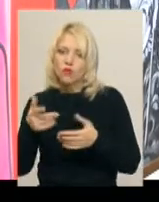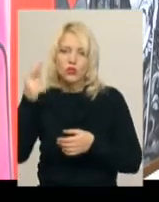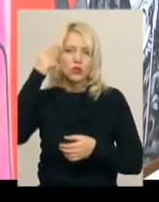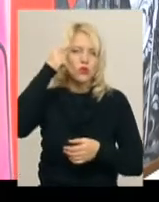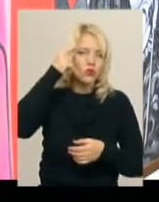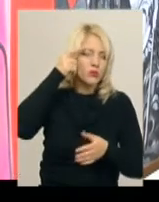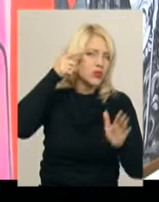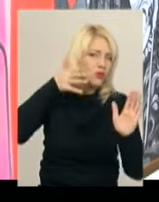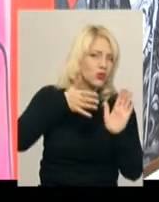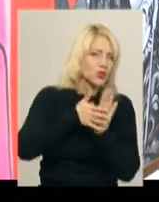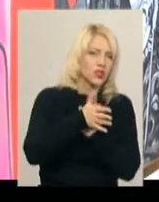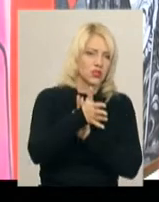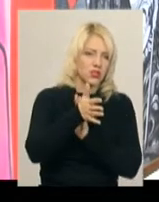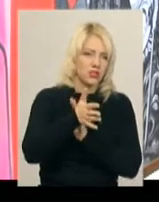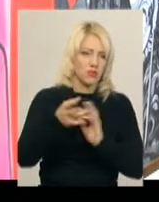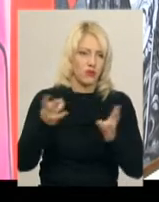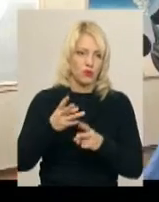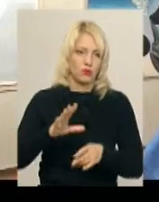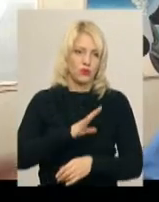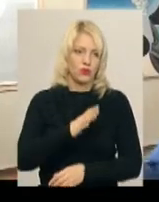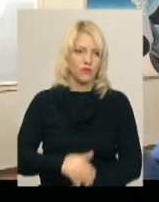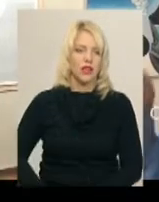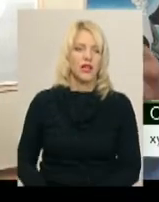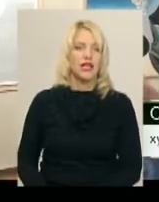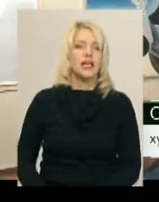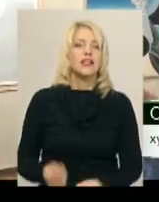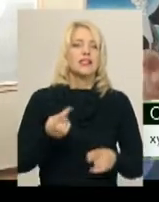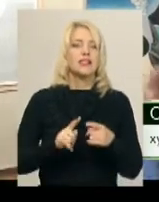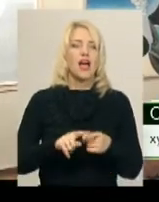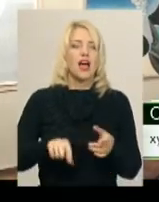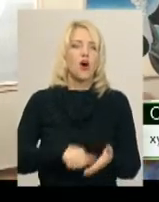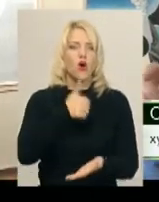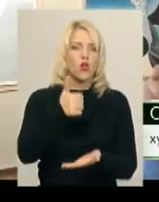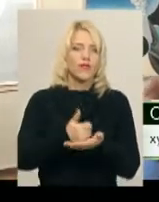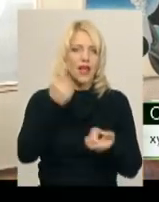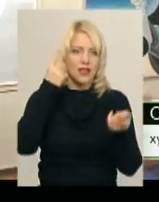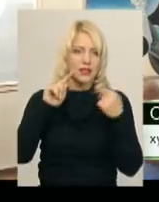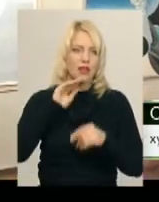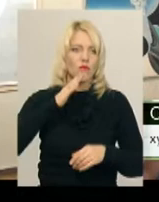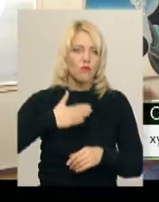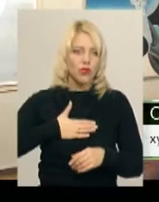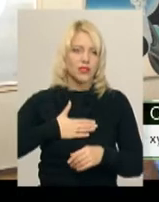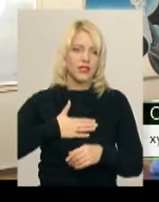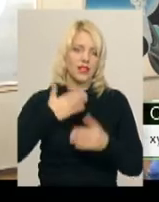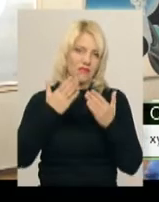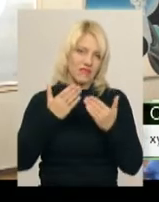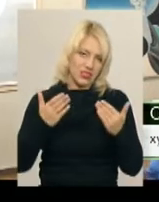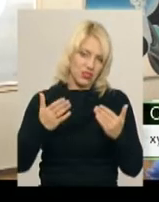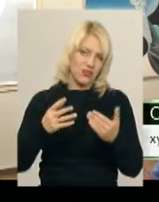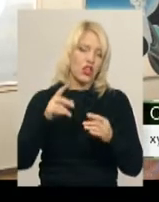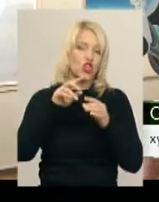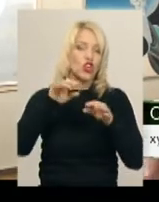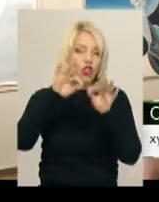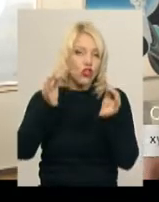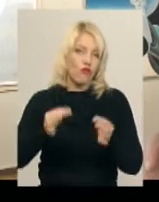щоб якесь таке проникнення було. Це головна ідея моєї виставки, взагалі творчості.